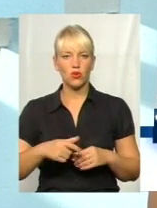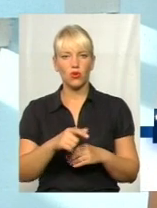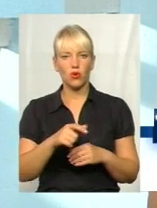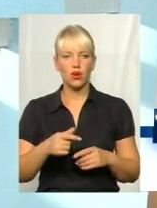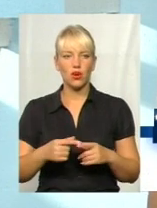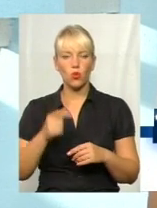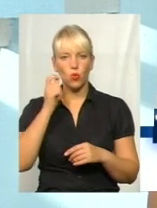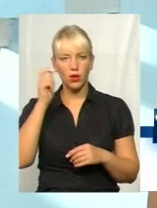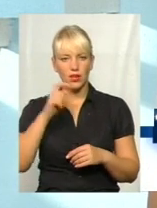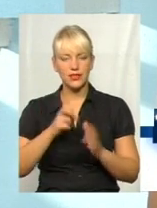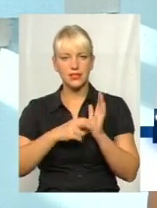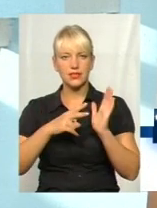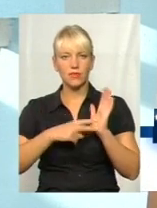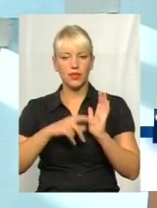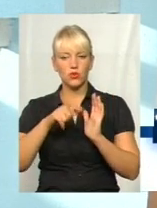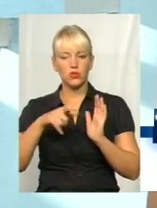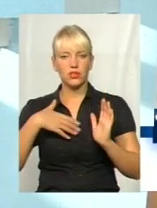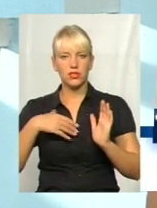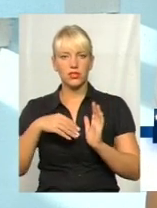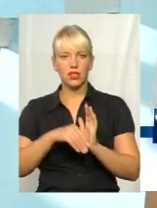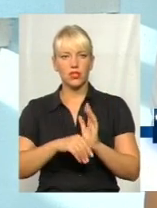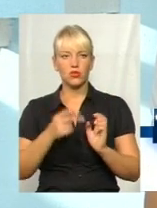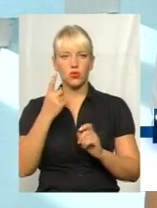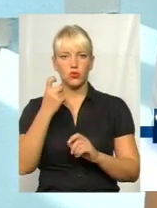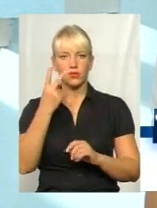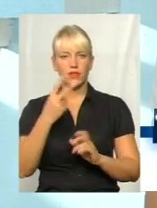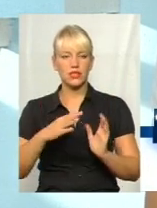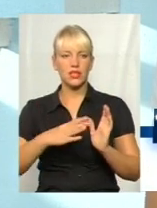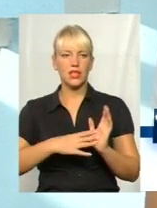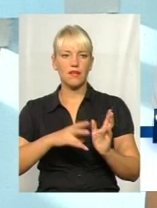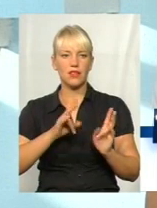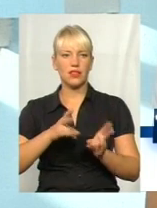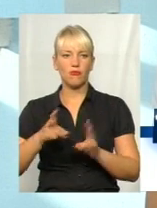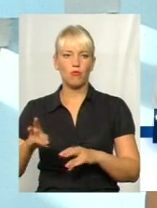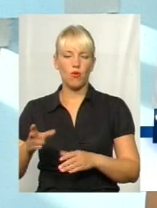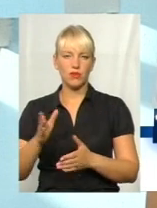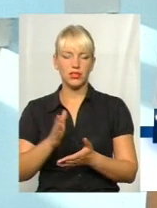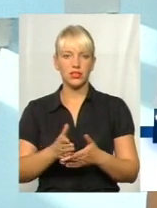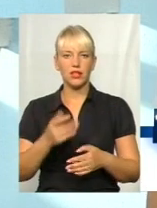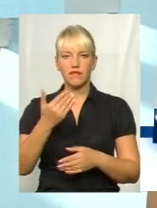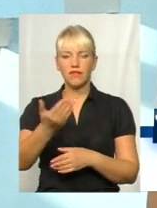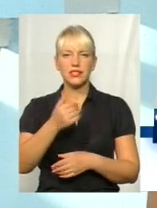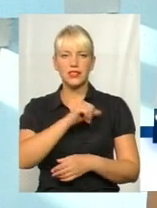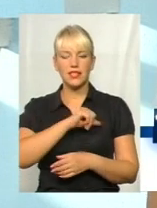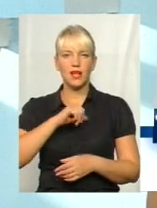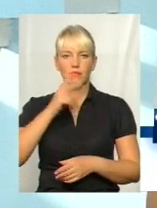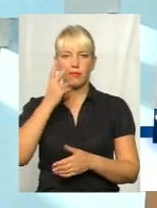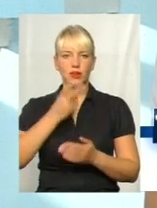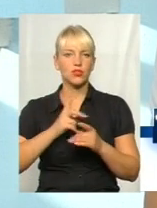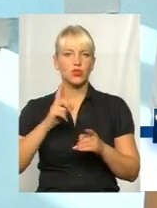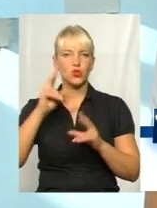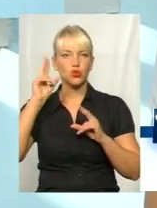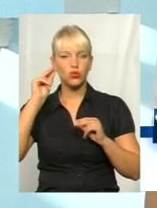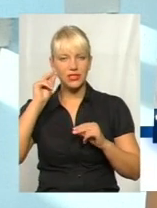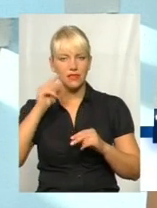загинуло людей і 129 травмово. Тобто, ви самі бачите, що цифри дійсно